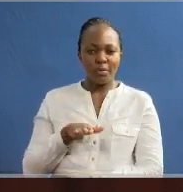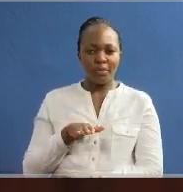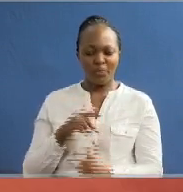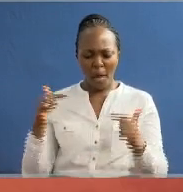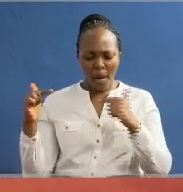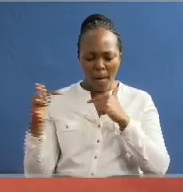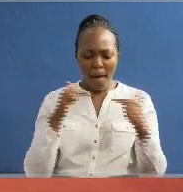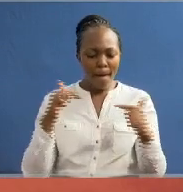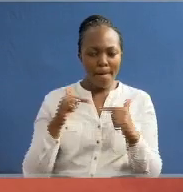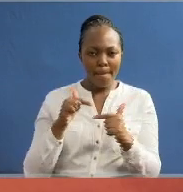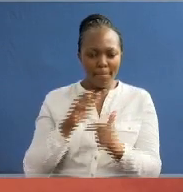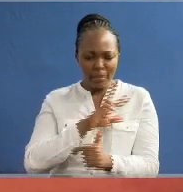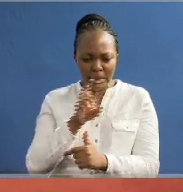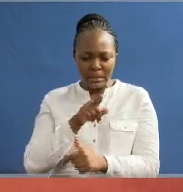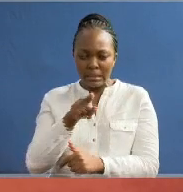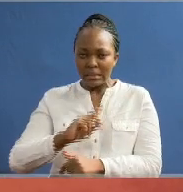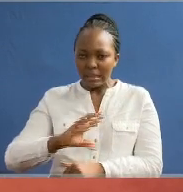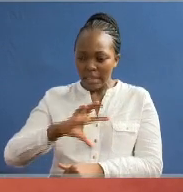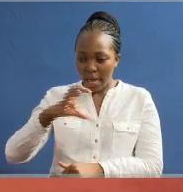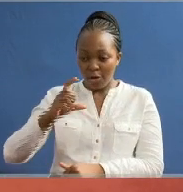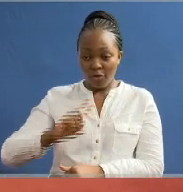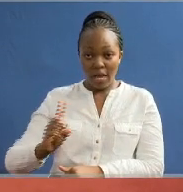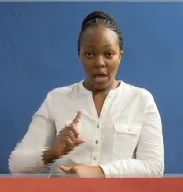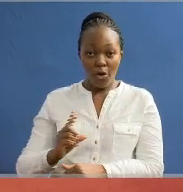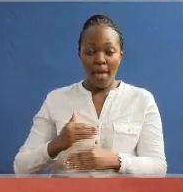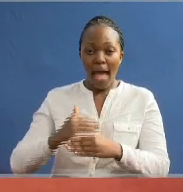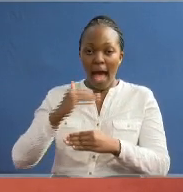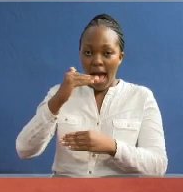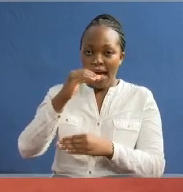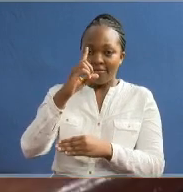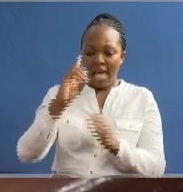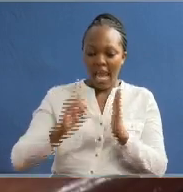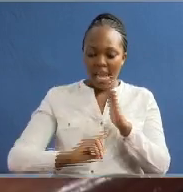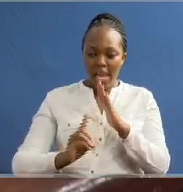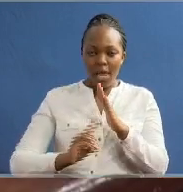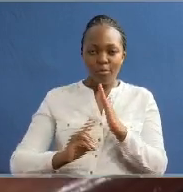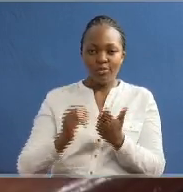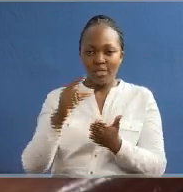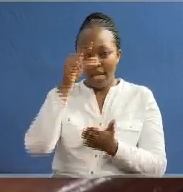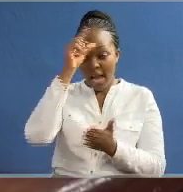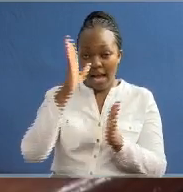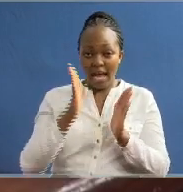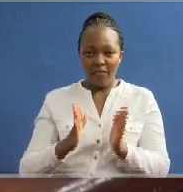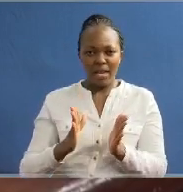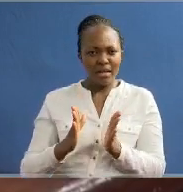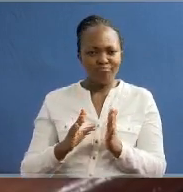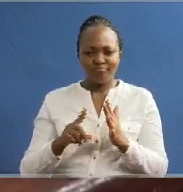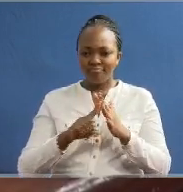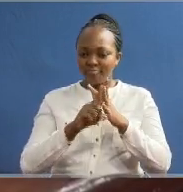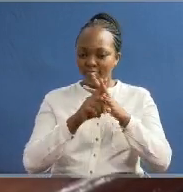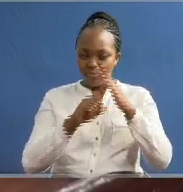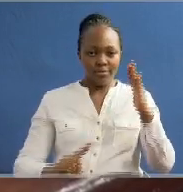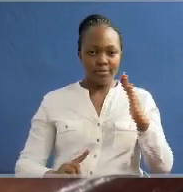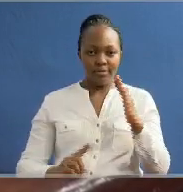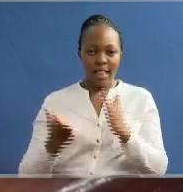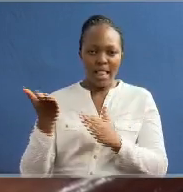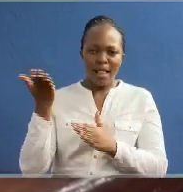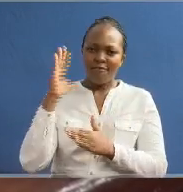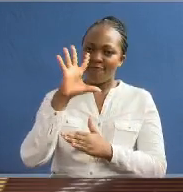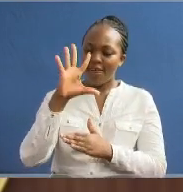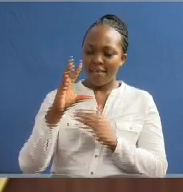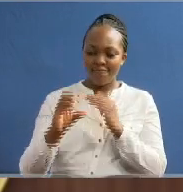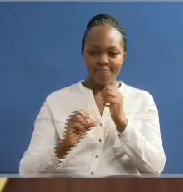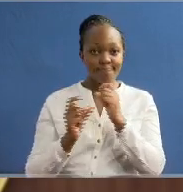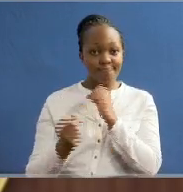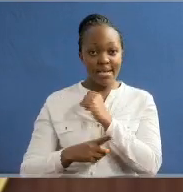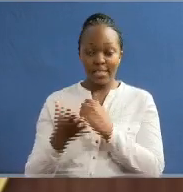ni kuvuta imekwe kishudua kwenye County Anerobing tangu kujuzulu kwa naibu gavana poli kapigadhi mezi mitano tangu kuchaguliwa kwake kwenye uchaguzi